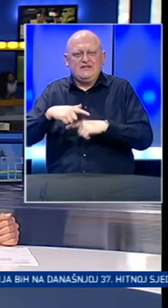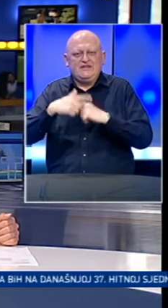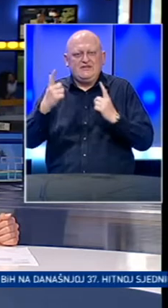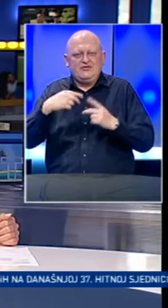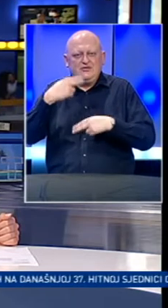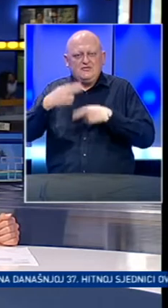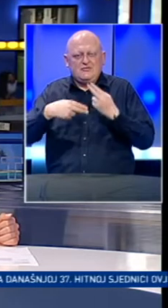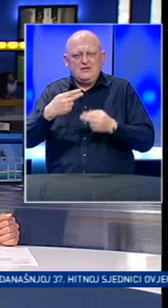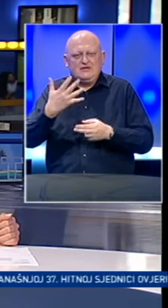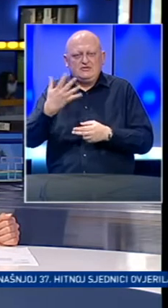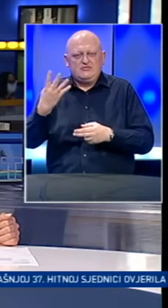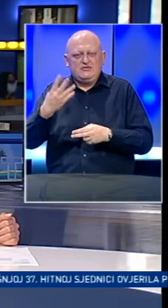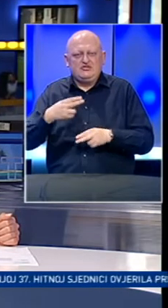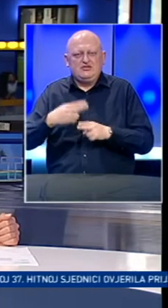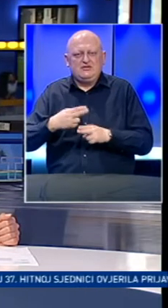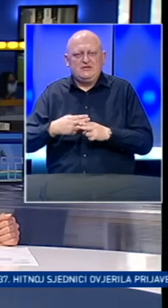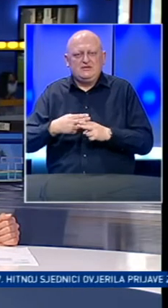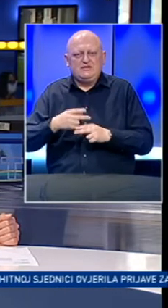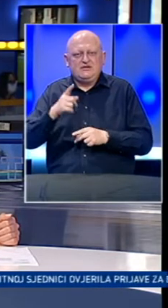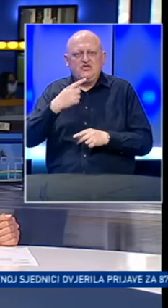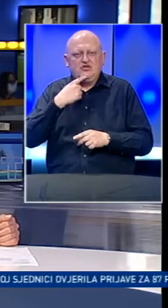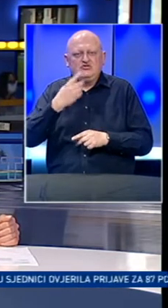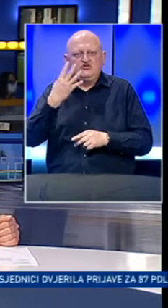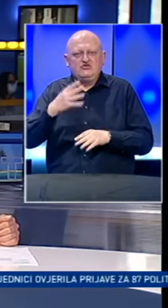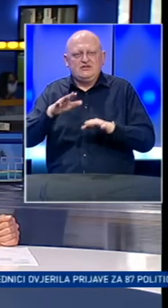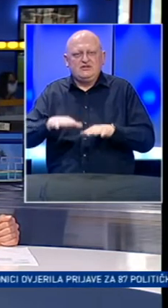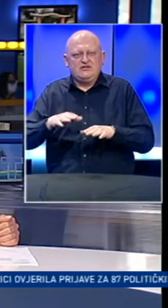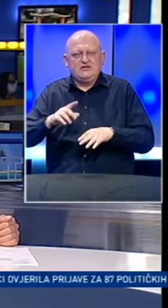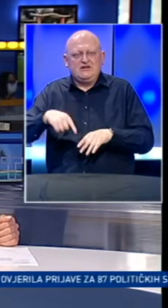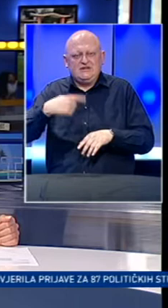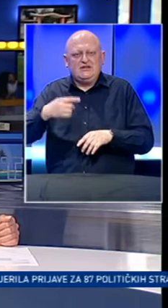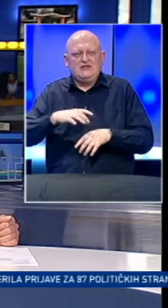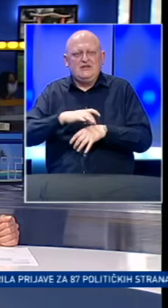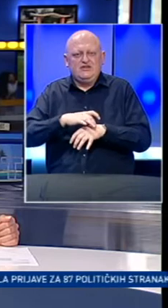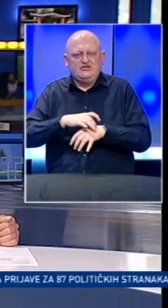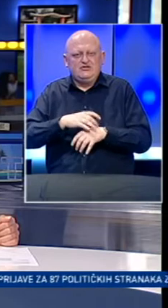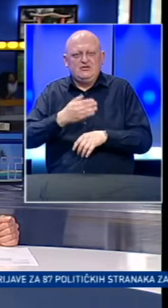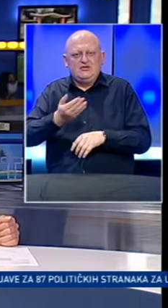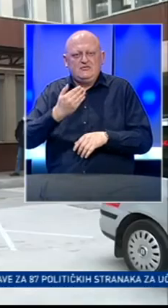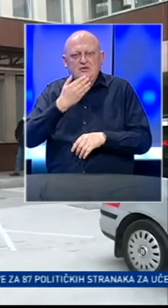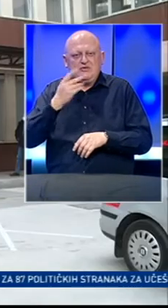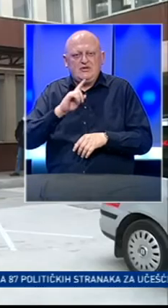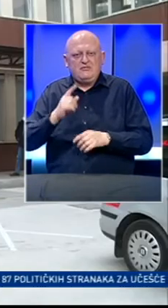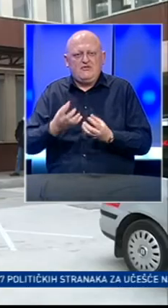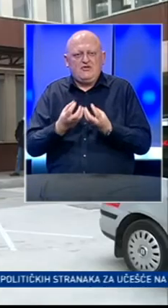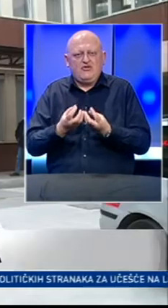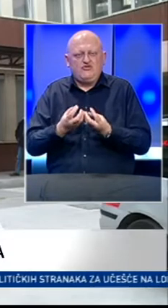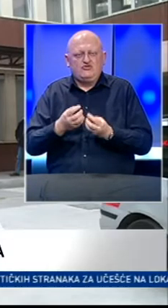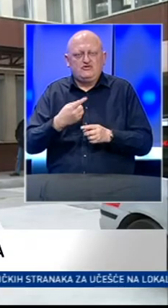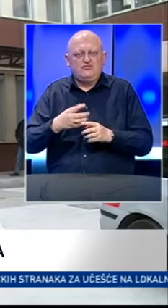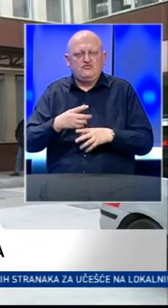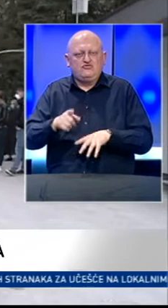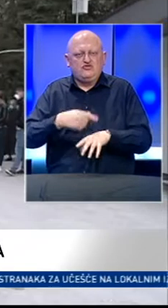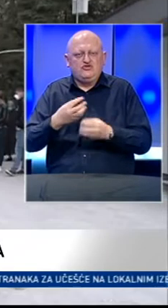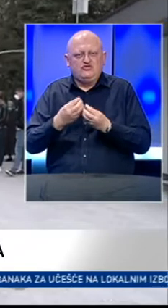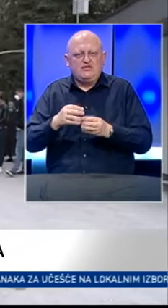sata dnevno, pregledano su 54 pacijenta, od kojih su 4 zadržana na daljem liječenju. Prije podne nije bilo velike gužve i